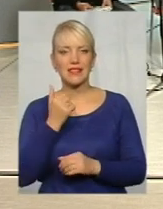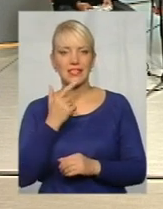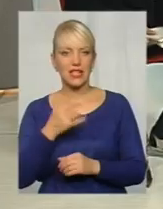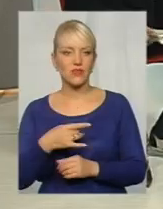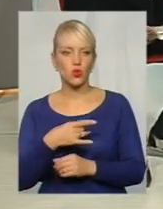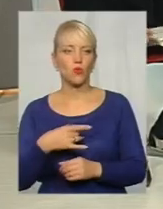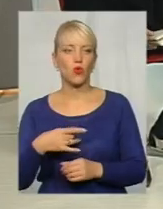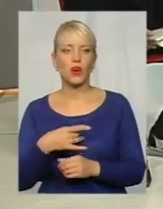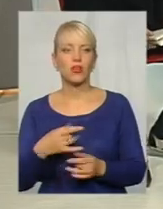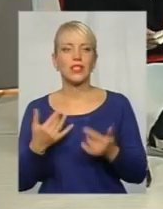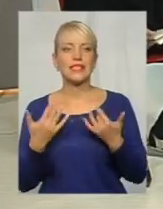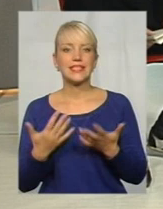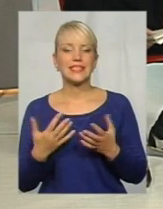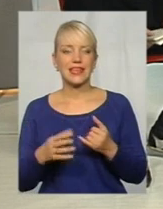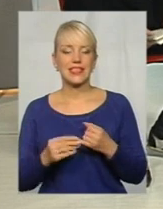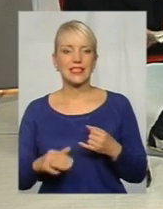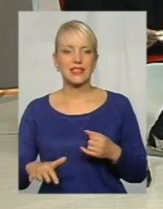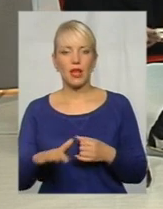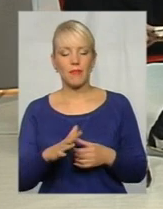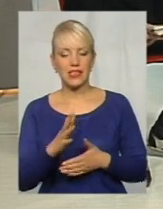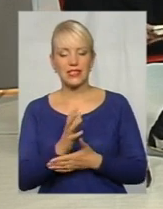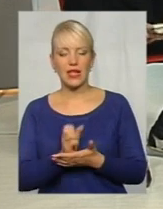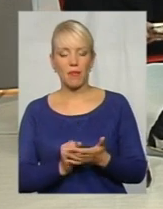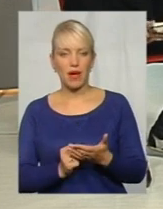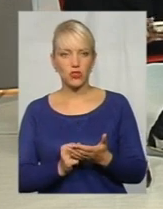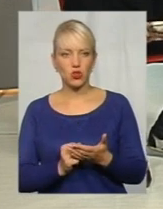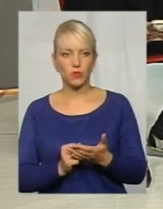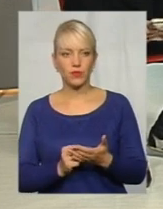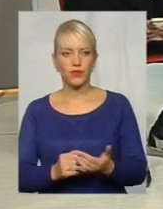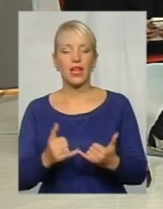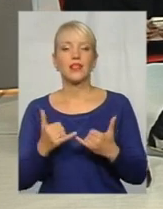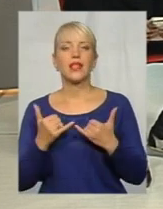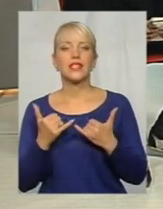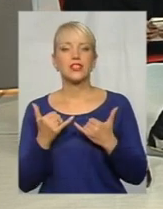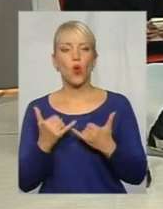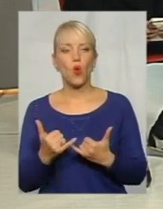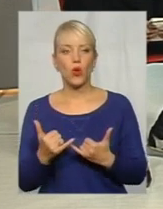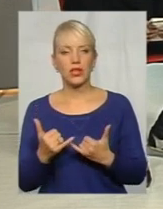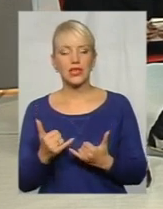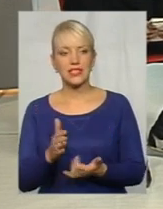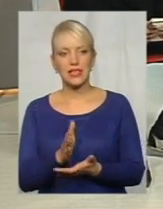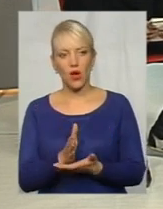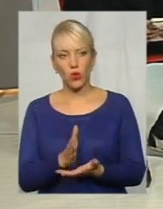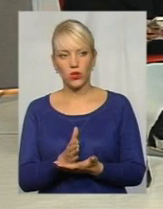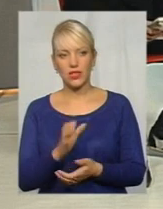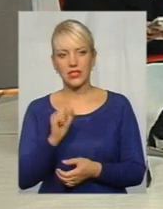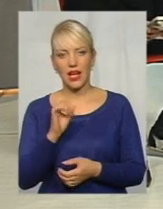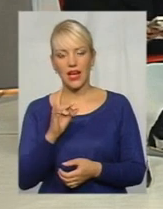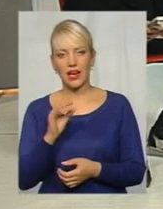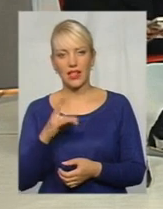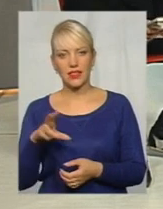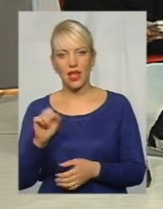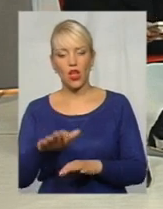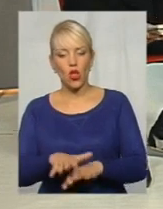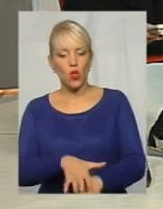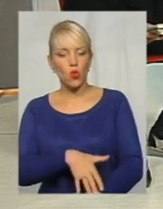скільки земель з запасу і резерву на сьогодні знаходяться в оренді, в такій довгостроковій